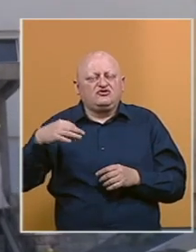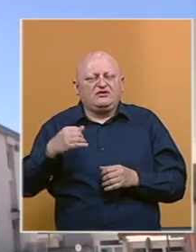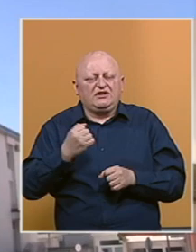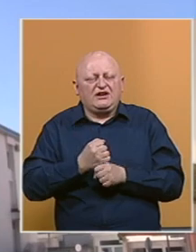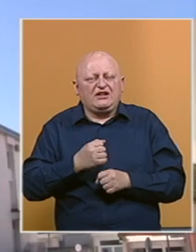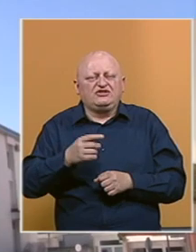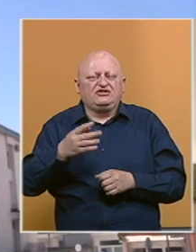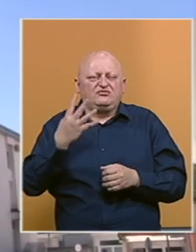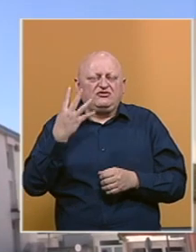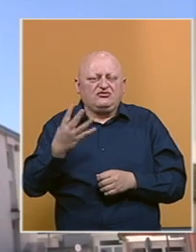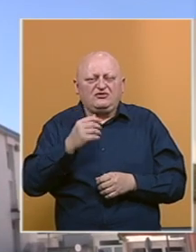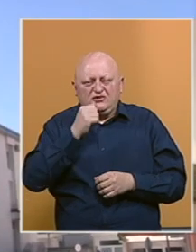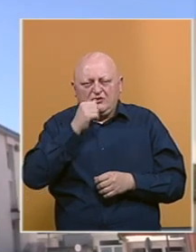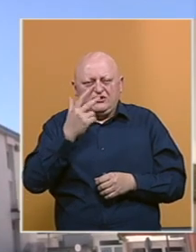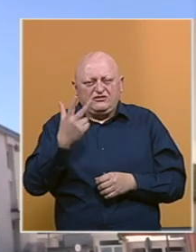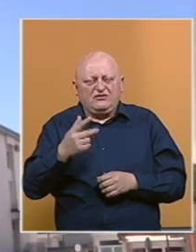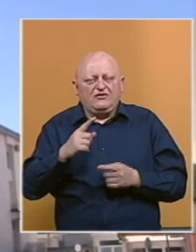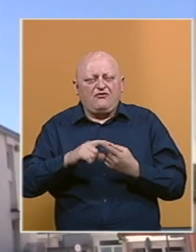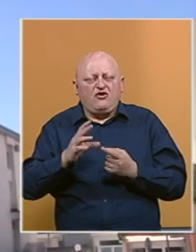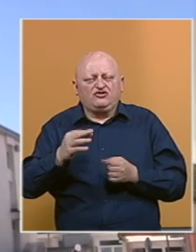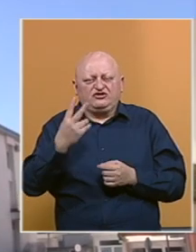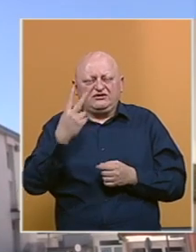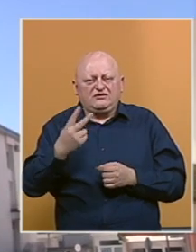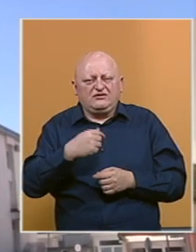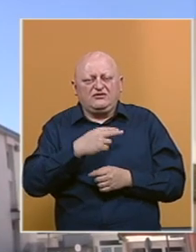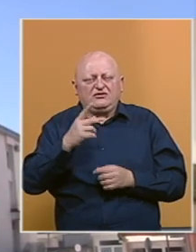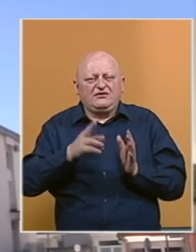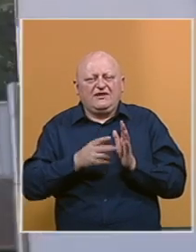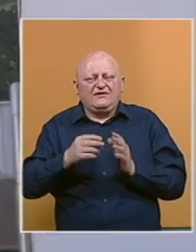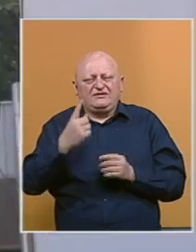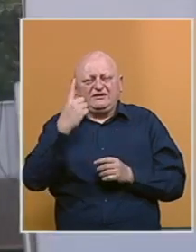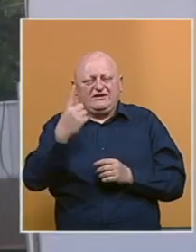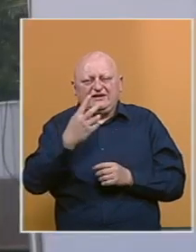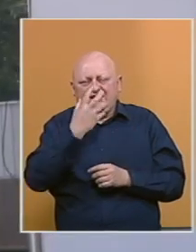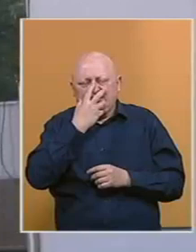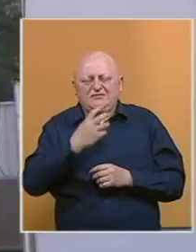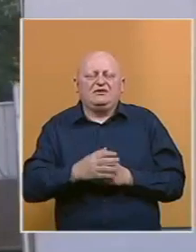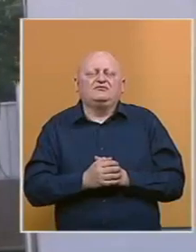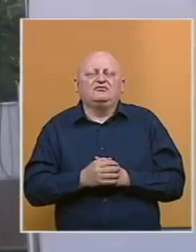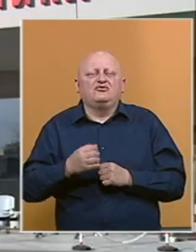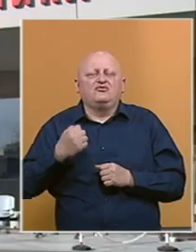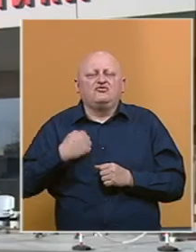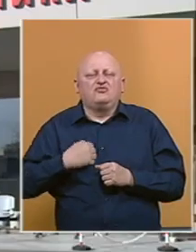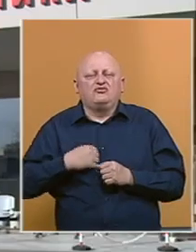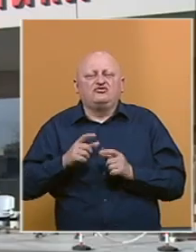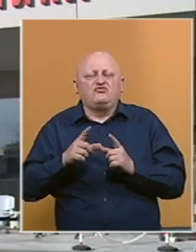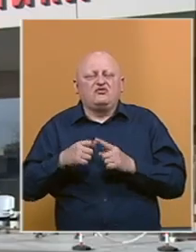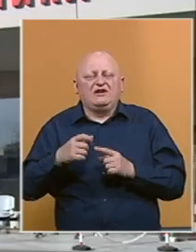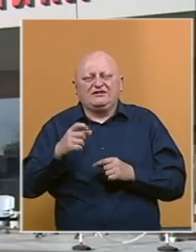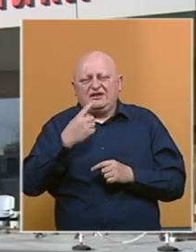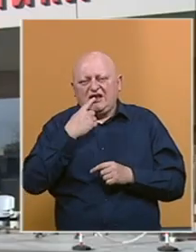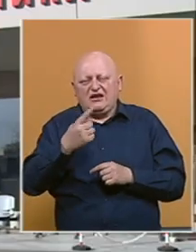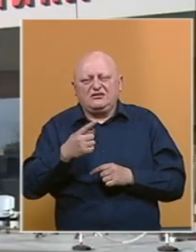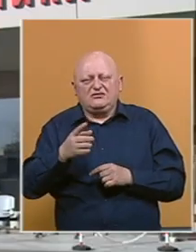Gradišci po četiri, u Prijedoru tri, u Foči dva i bolnici u Nevesinju jedan respirator. U Banjalučkom UKC-u kažu